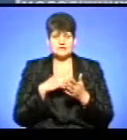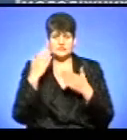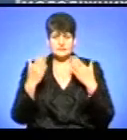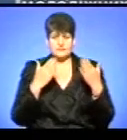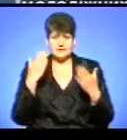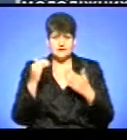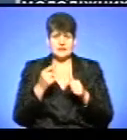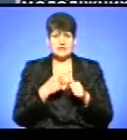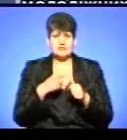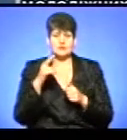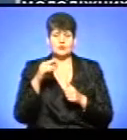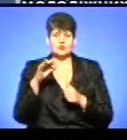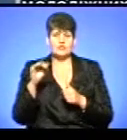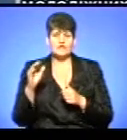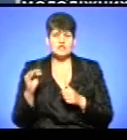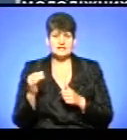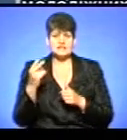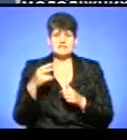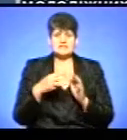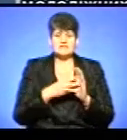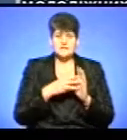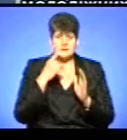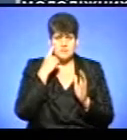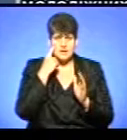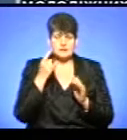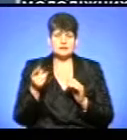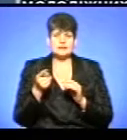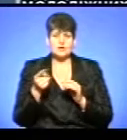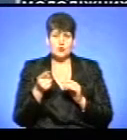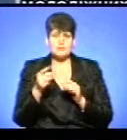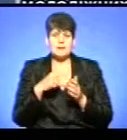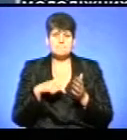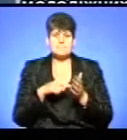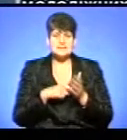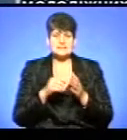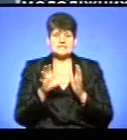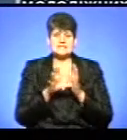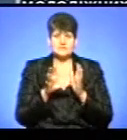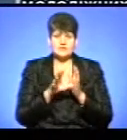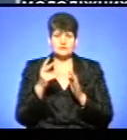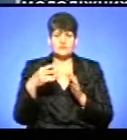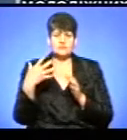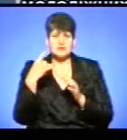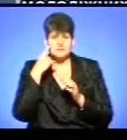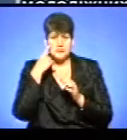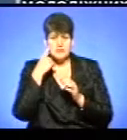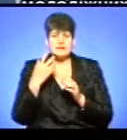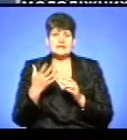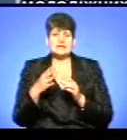ініціатив імені Довженка – 28 балів, Тернопільміськсвітло – 25 балів, комунальне підприємство